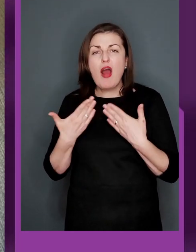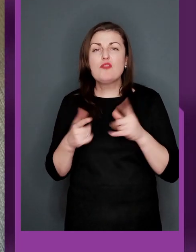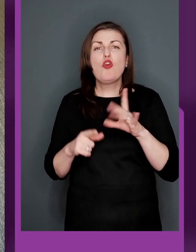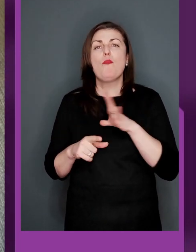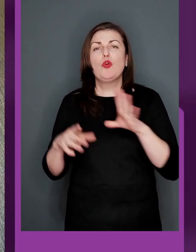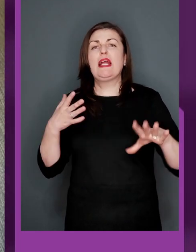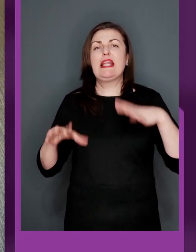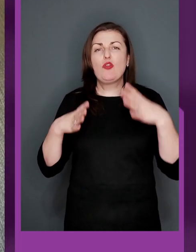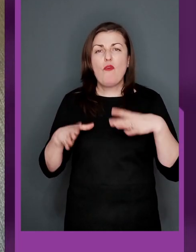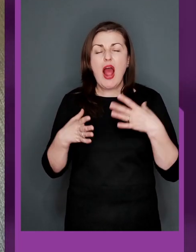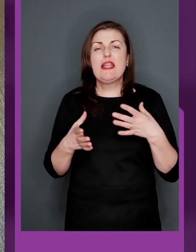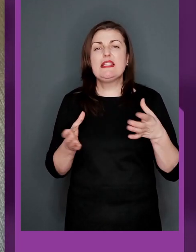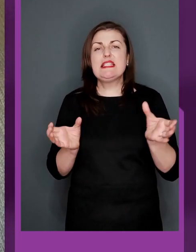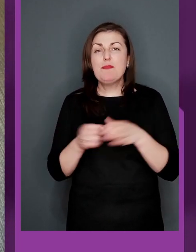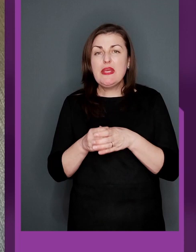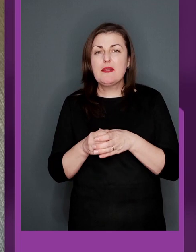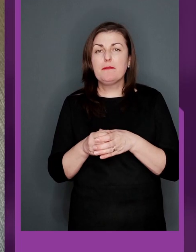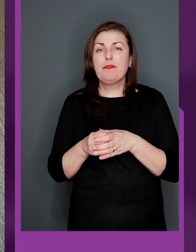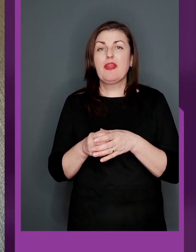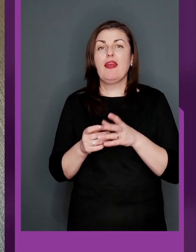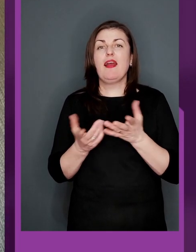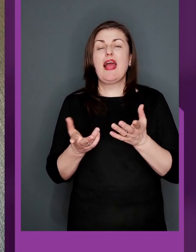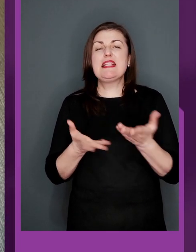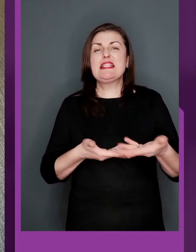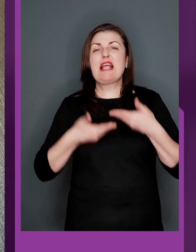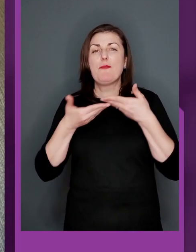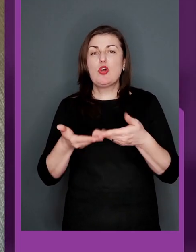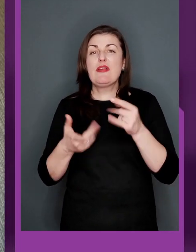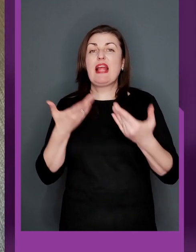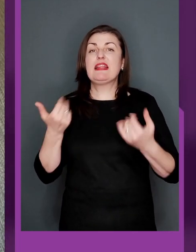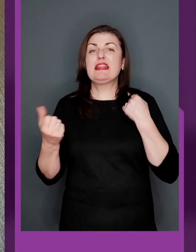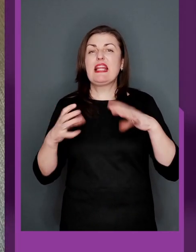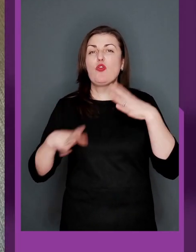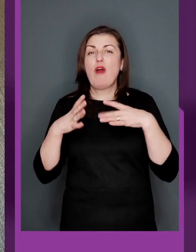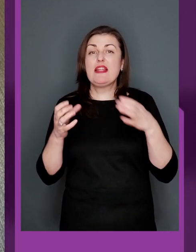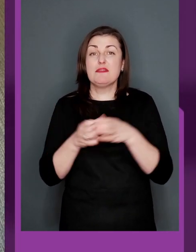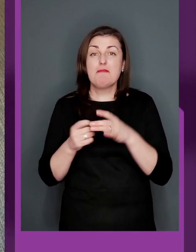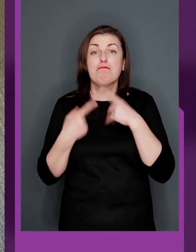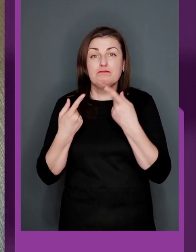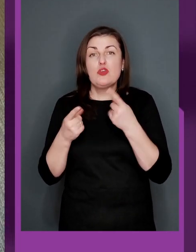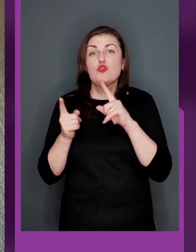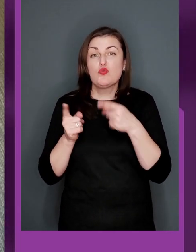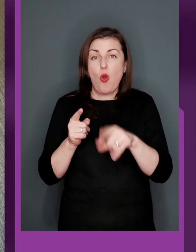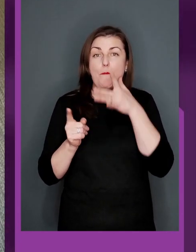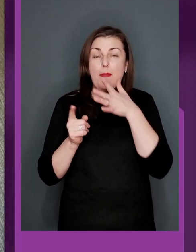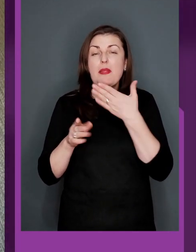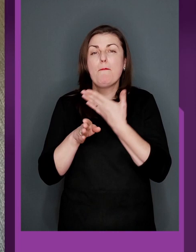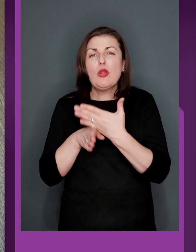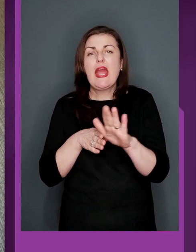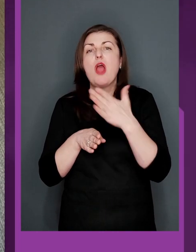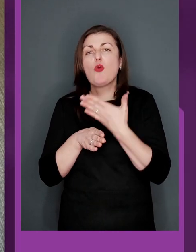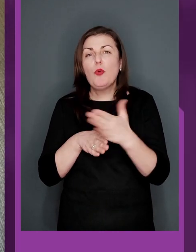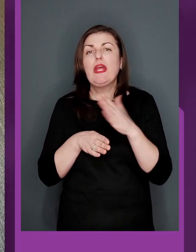було спілкування, що буде тренувальний збір, як сказати, запросив на тренувальний збір, і я, як сказати, вже з